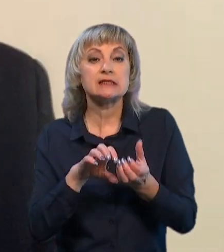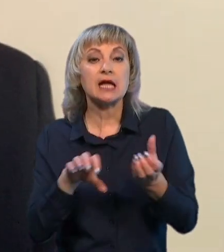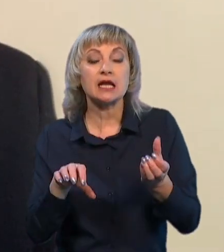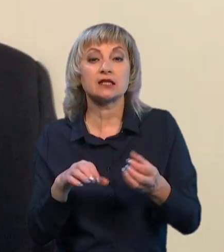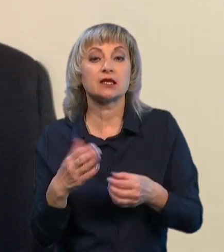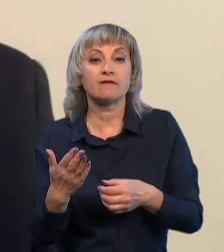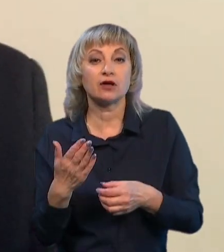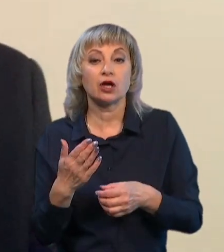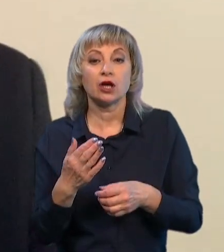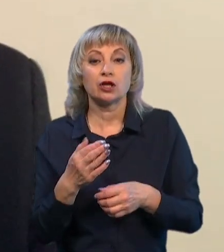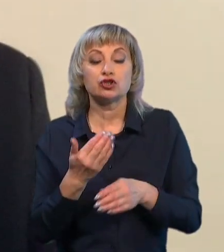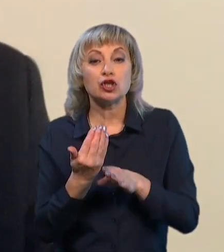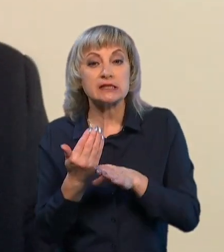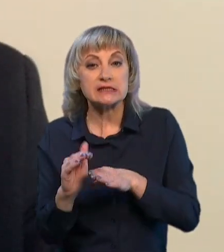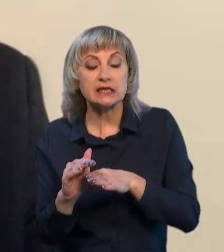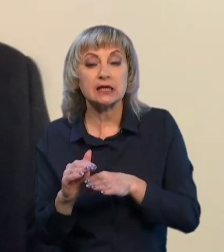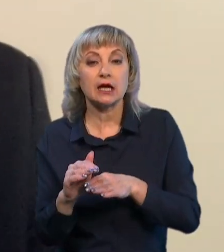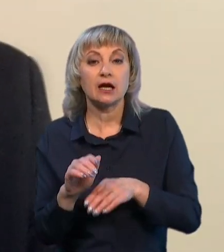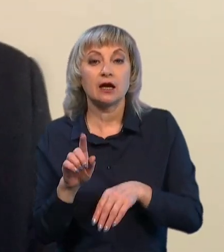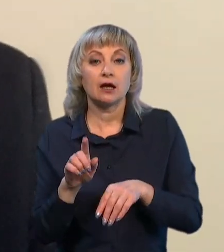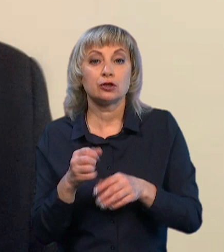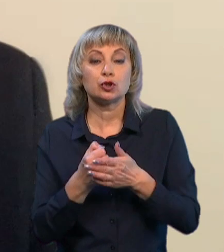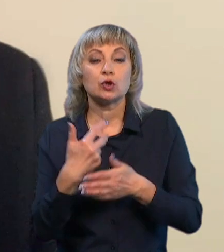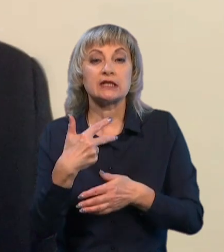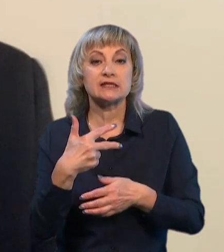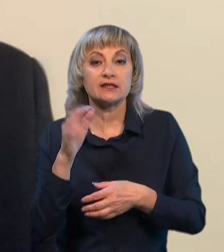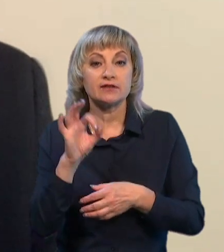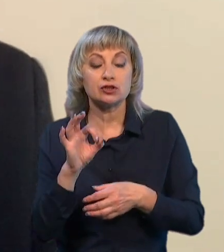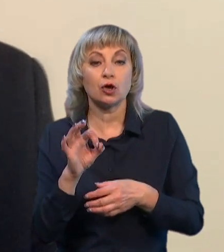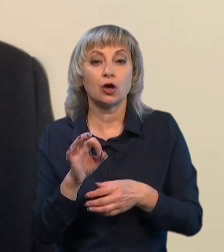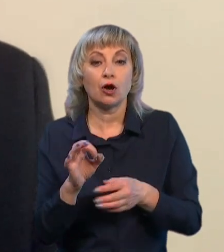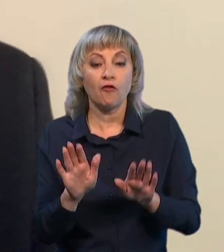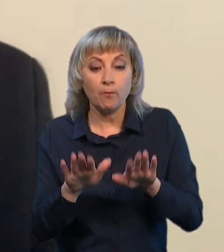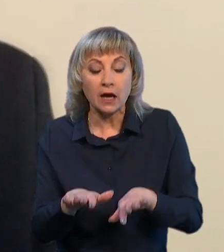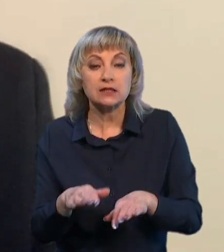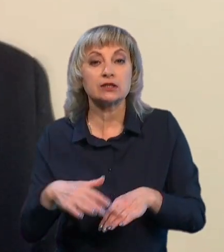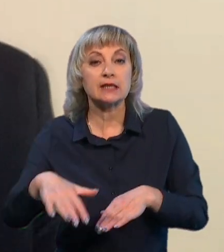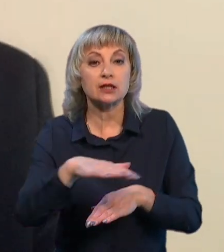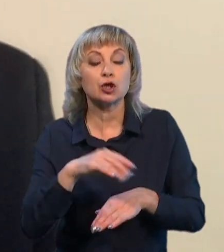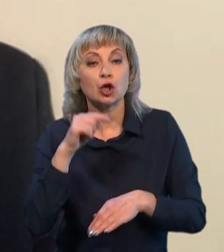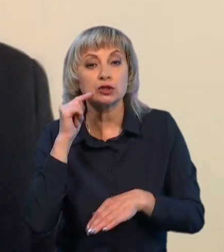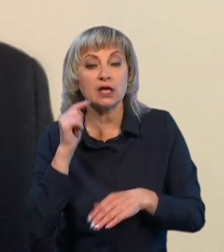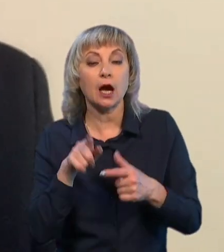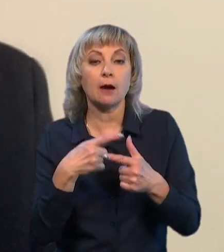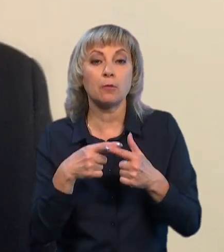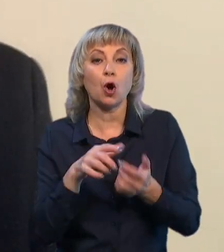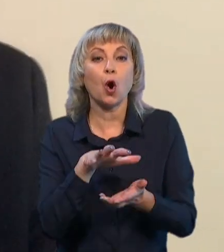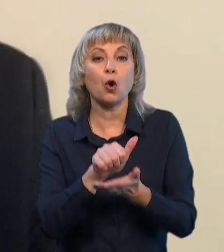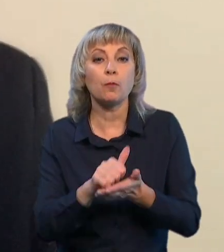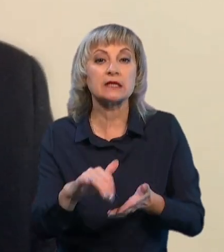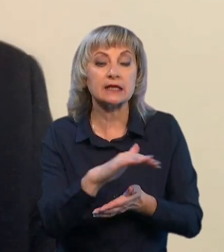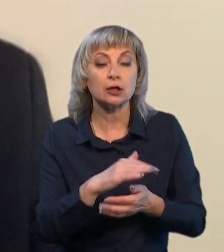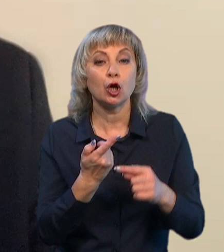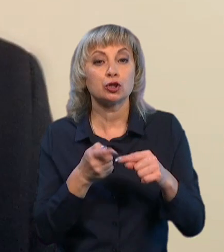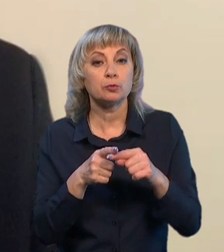частина, а в деякій мірі до 30% падають на території або Росії, або окупованих територіях, тому